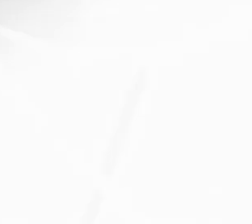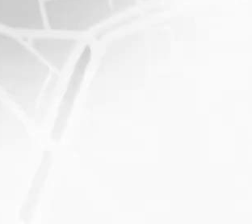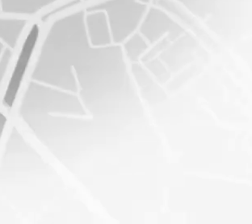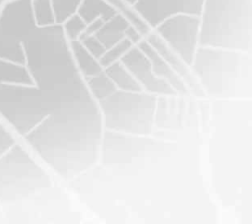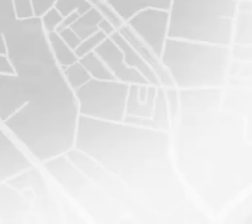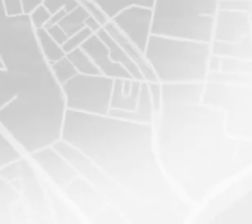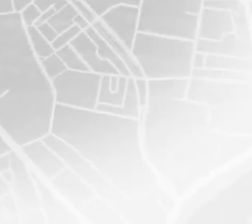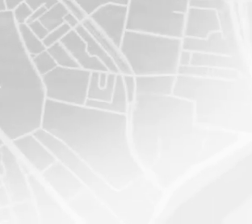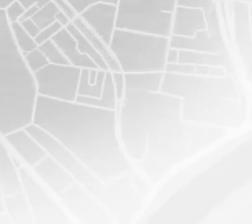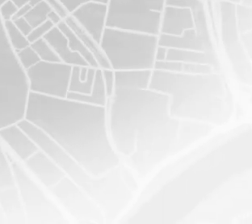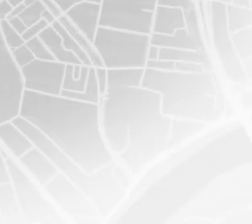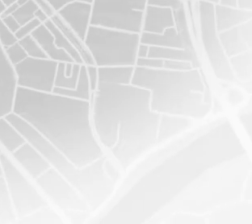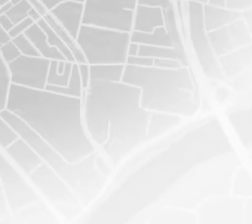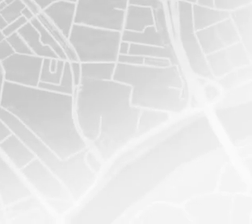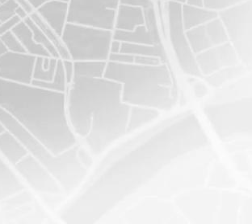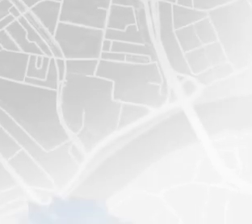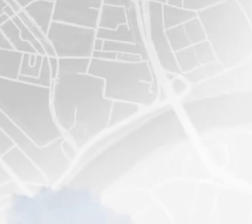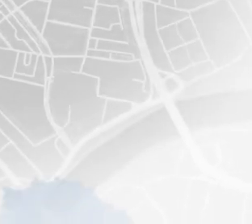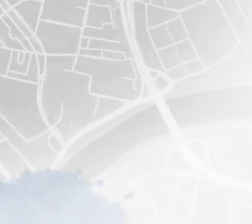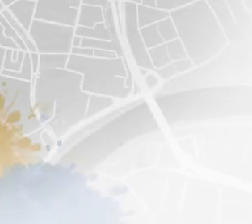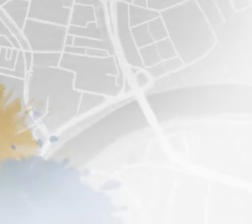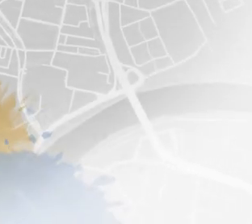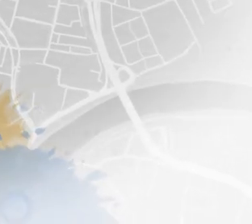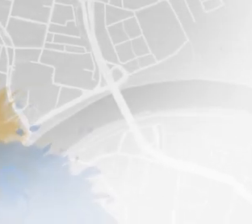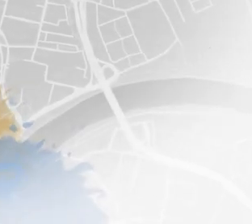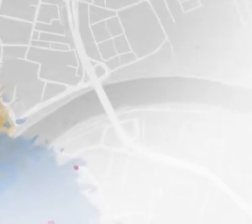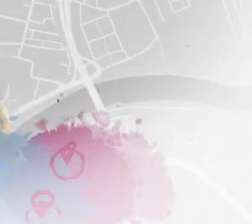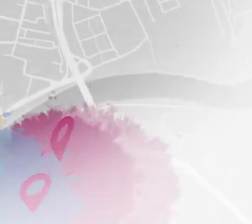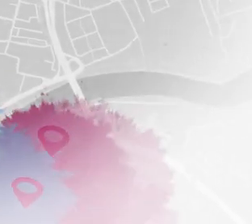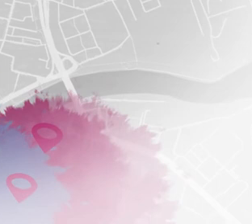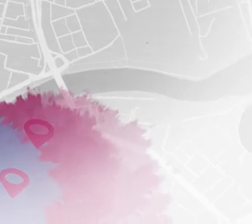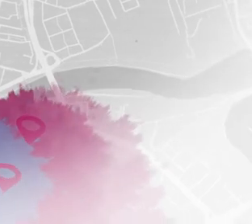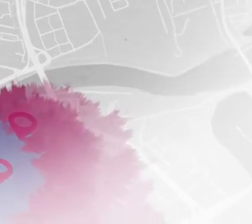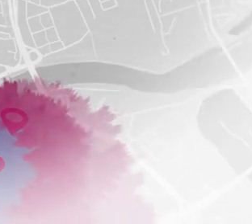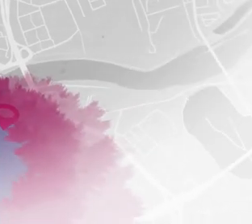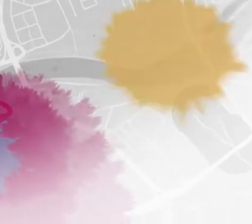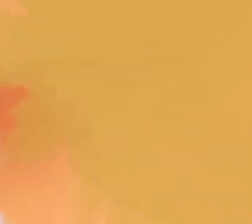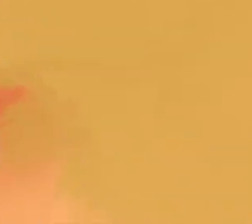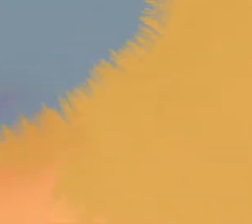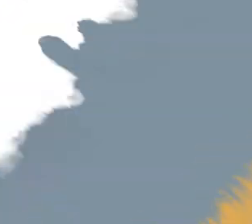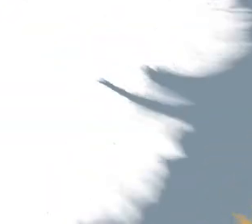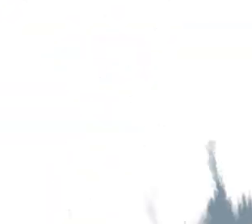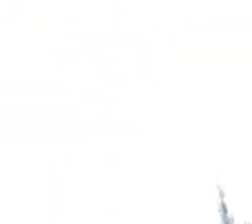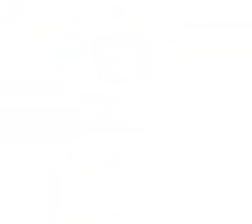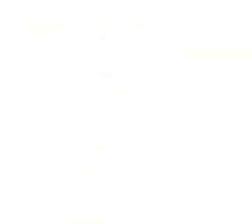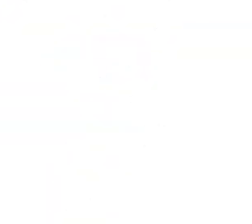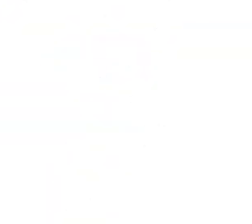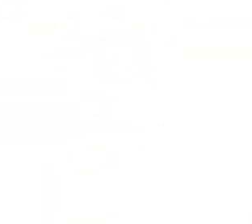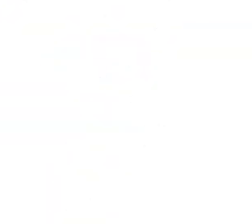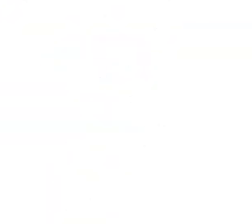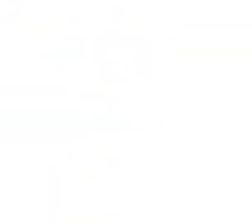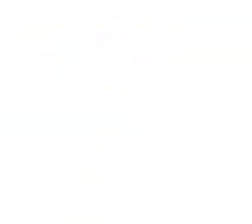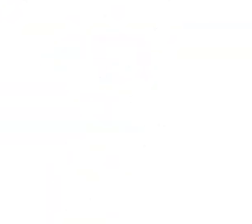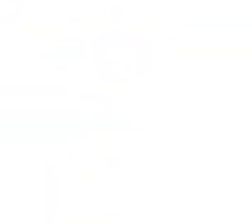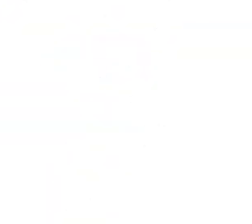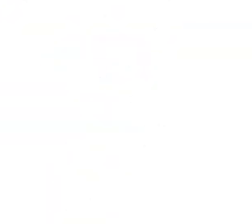Animacja. Na planie Krakowa kolorowe punkty. Oddziały Muzeum Krakowa. Napis Muzeum po sąsiedzku. Prądnik